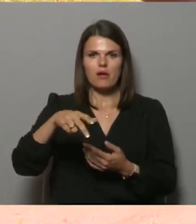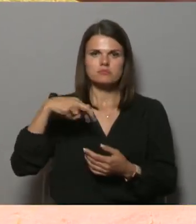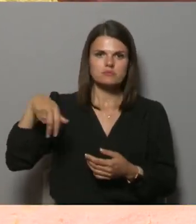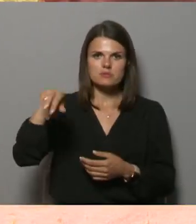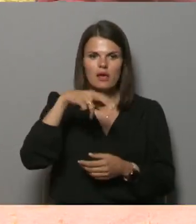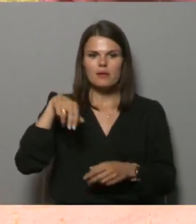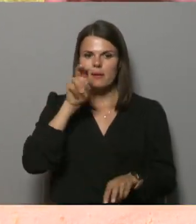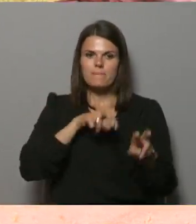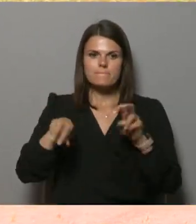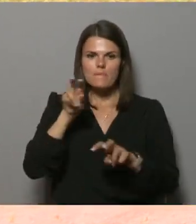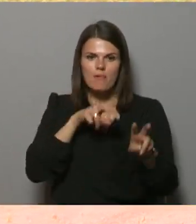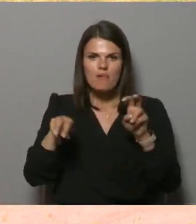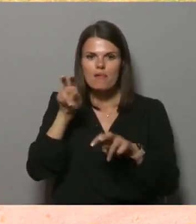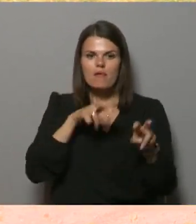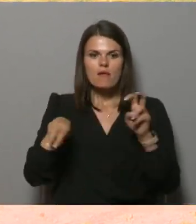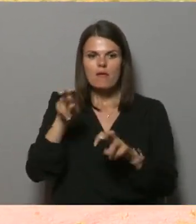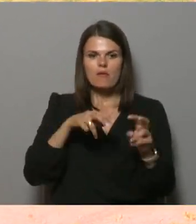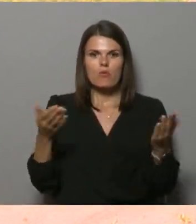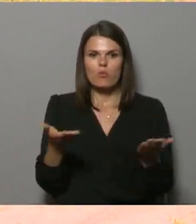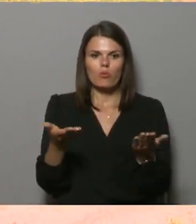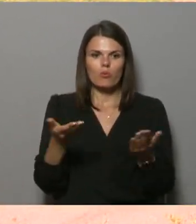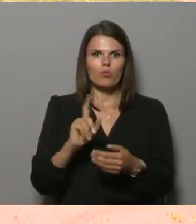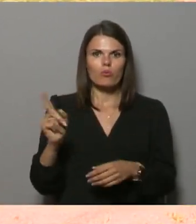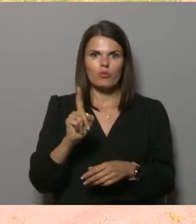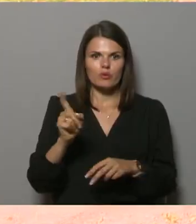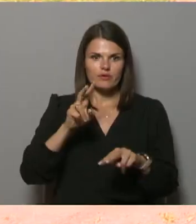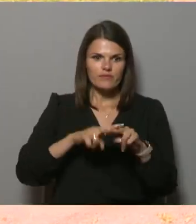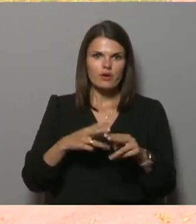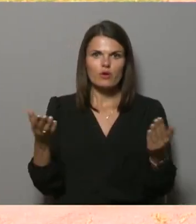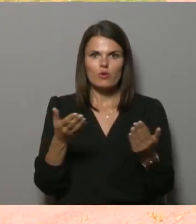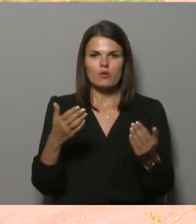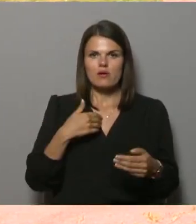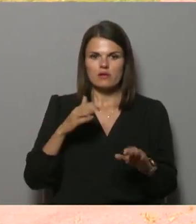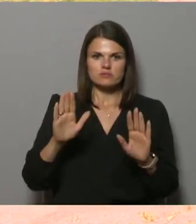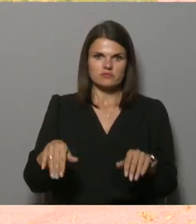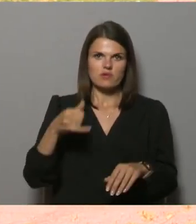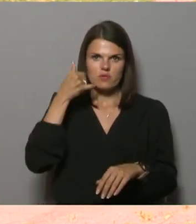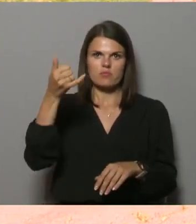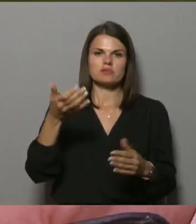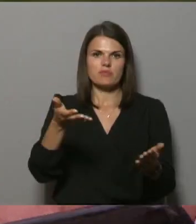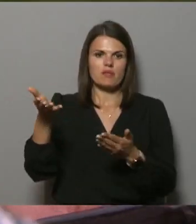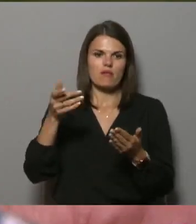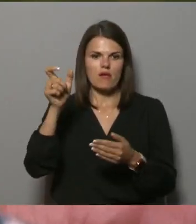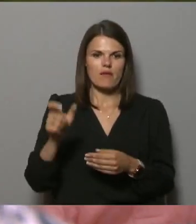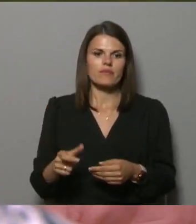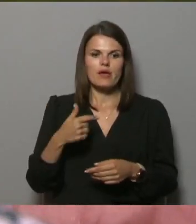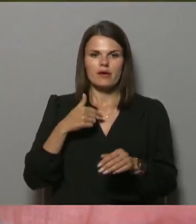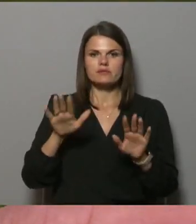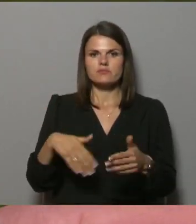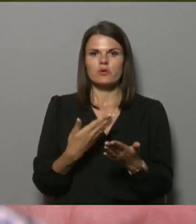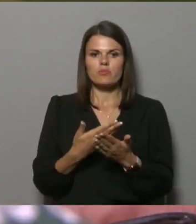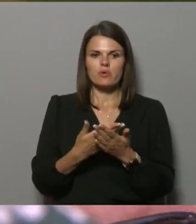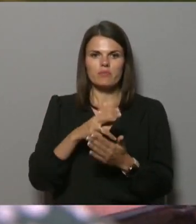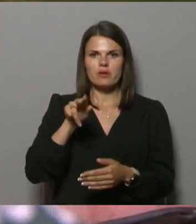pa lauku kaut kur un jāmeklē, kur ir vietiņa, kurā es varētu pazvanīt kādam. Es varu, piemēram, tā